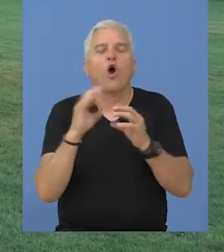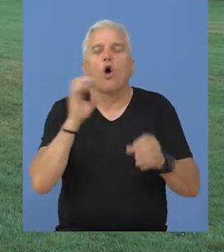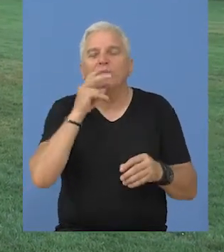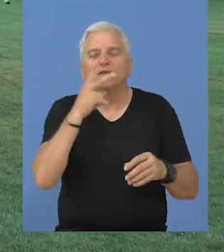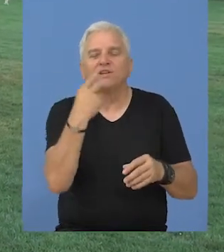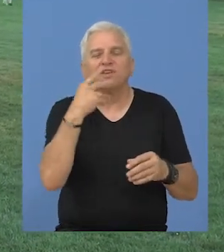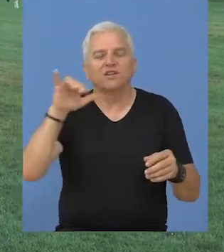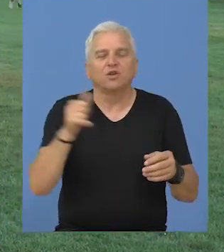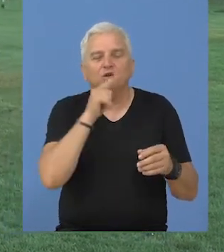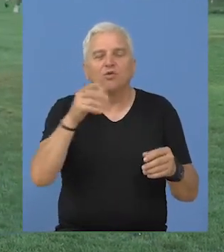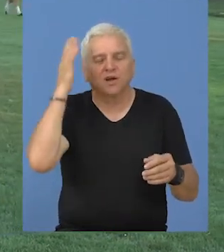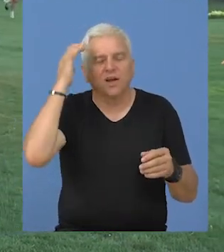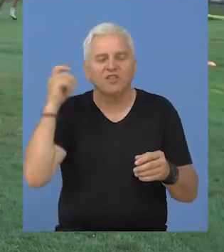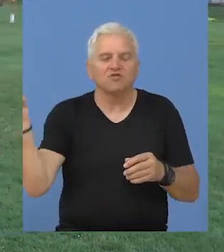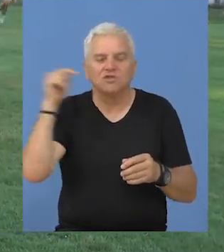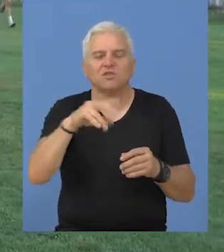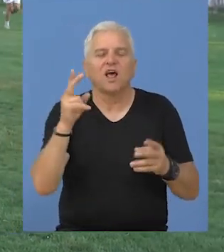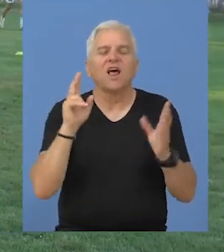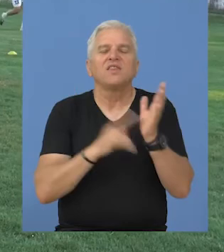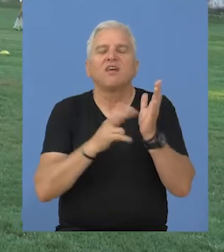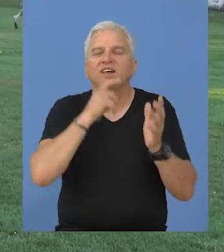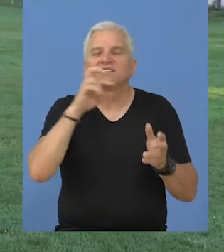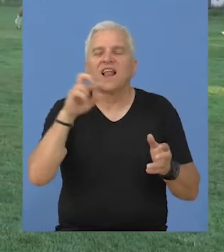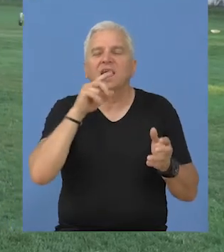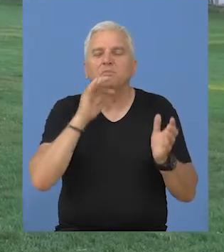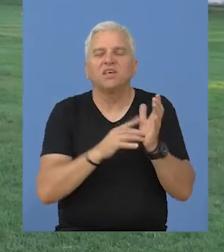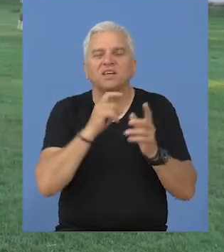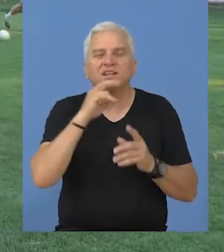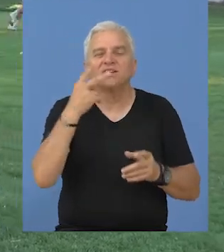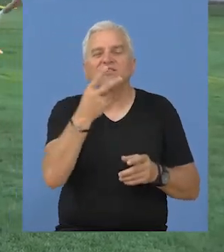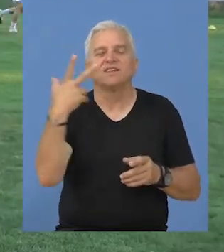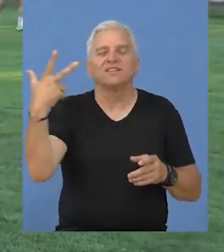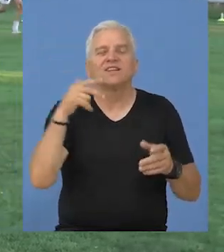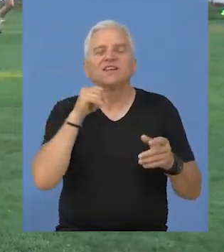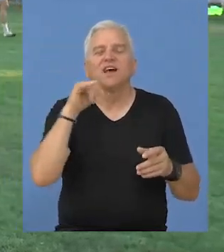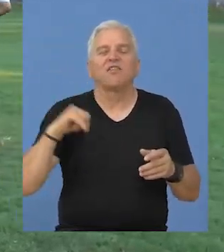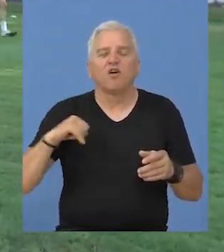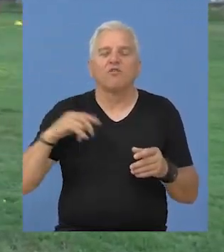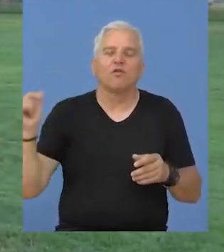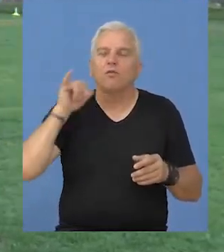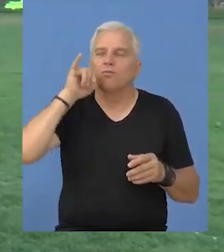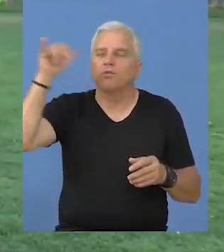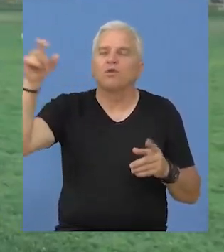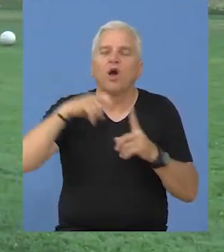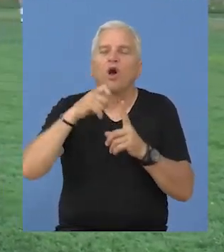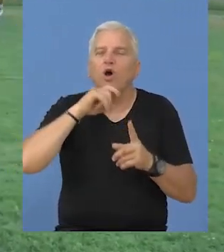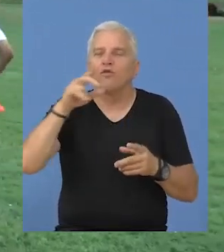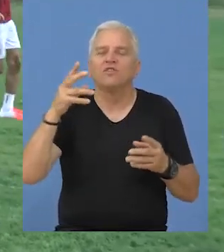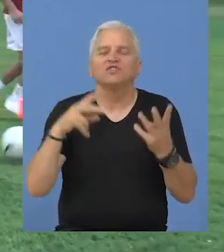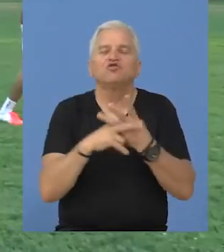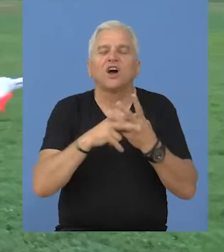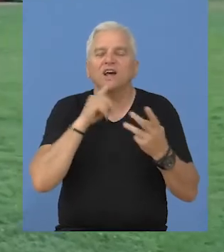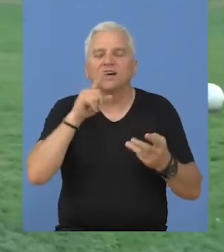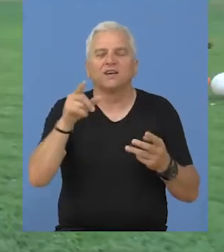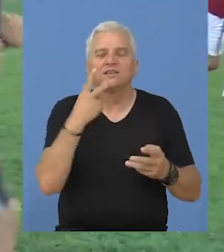ugostiti ekipa Obilića. Zatim 20. jula u gradište dolazi Naftagas iz Elemira. 23. jula igrači Vojvodine